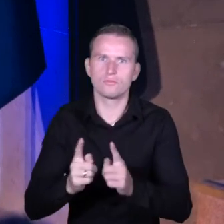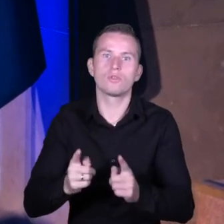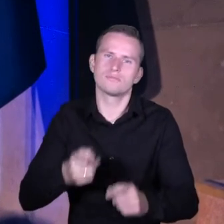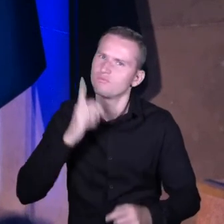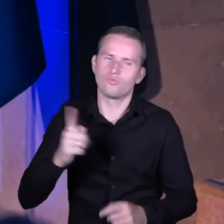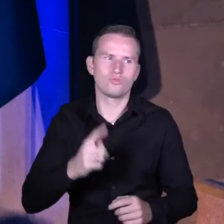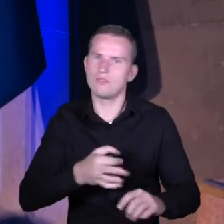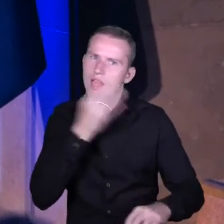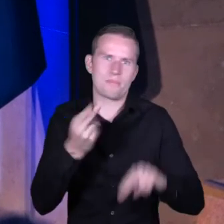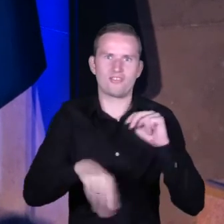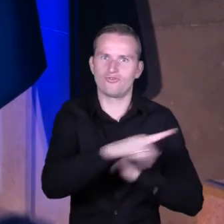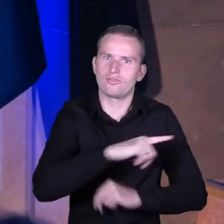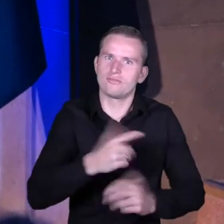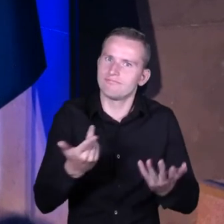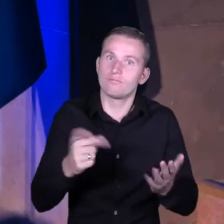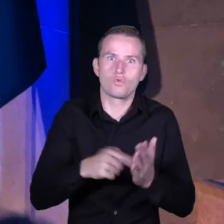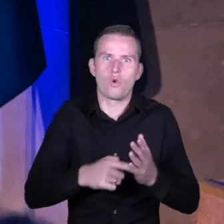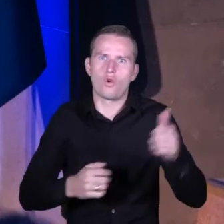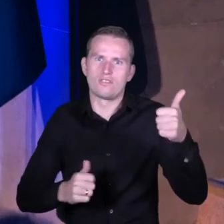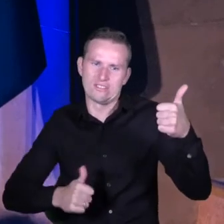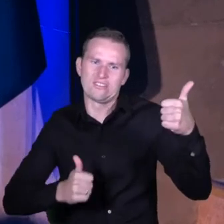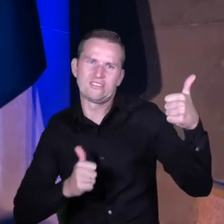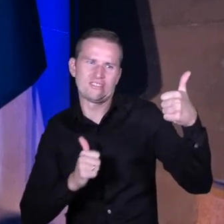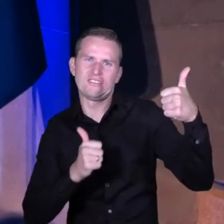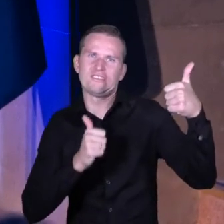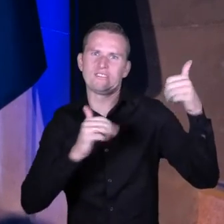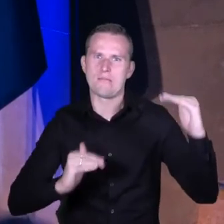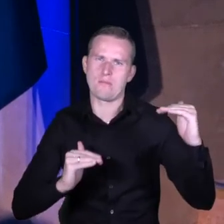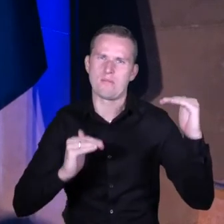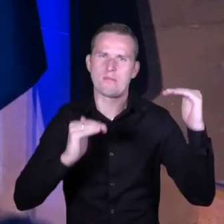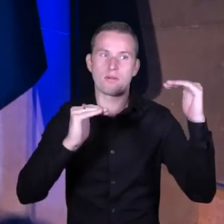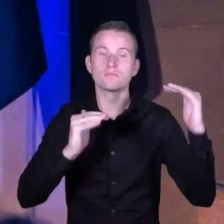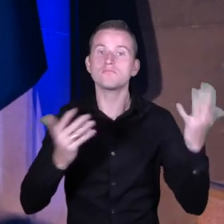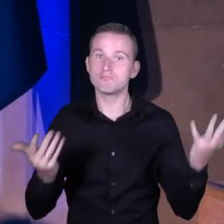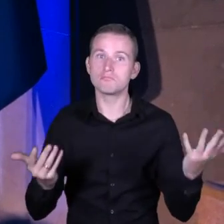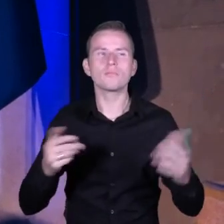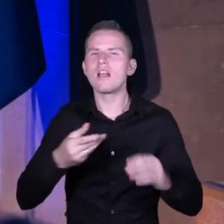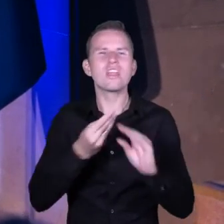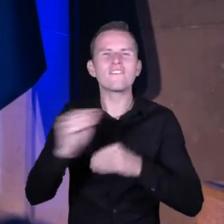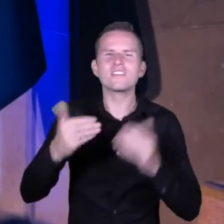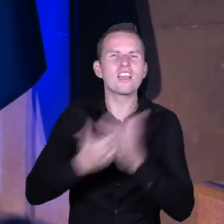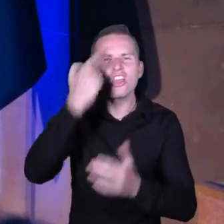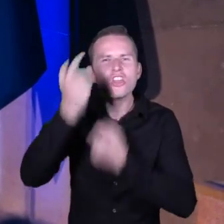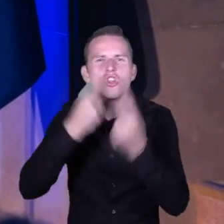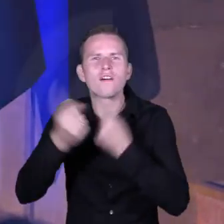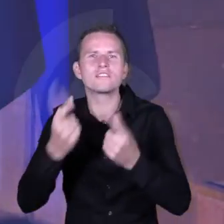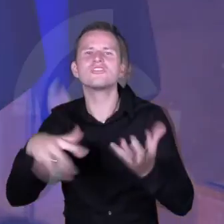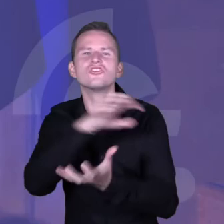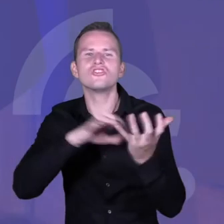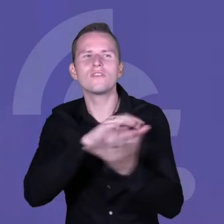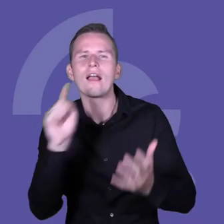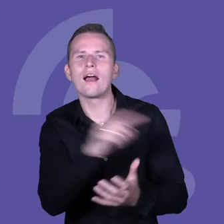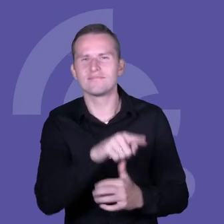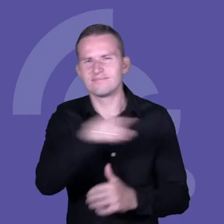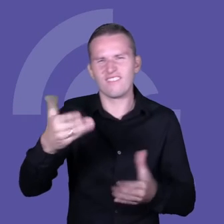A nie jest to łatwe. Jeśli spojrzymy na najbardziej innowacyjne firmy świata, to marki pewnie w większości, które